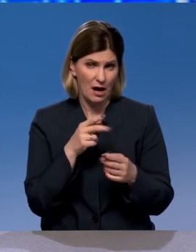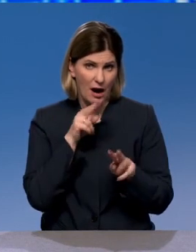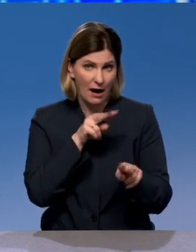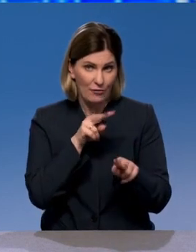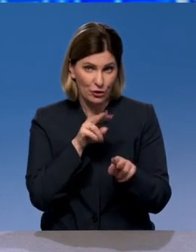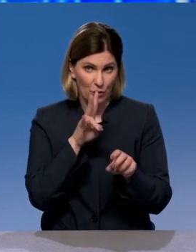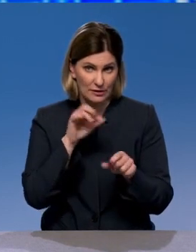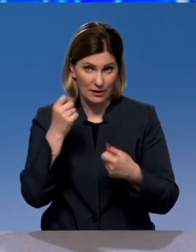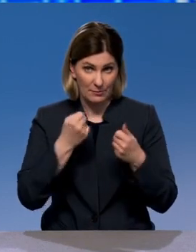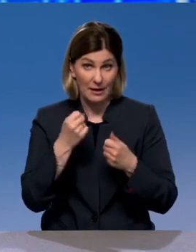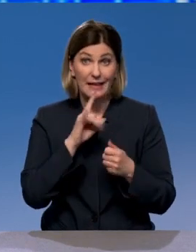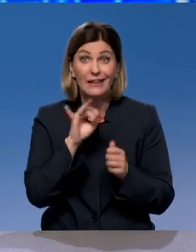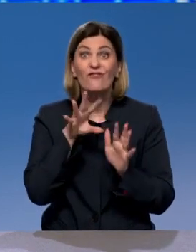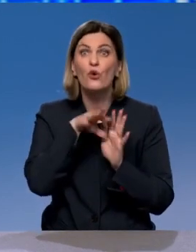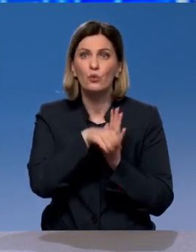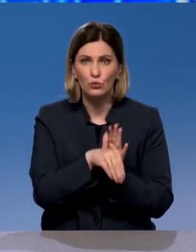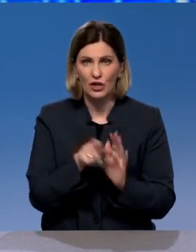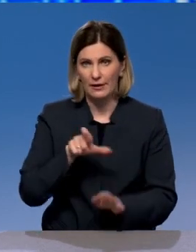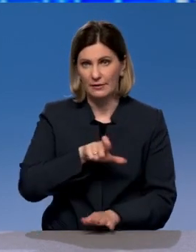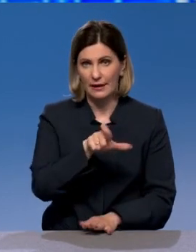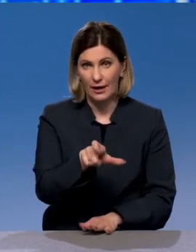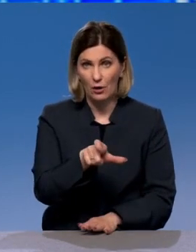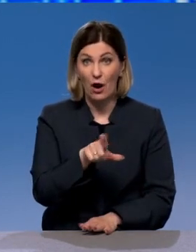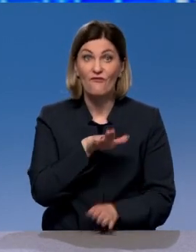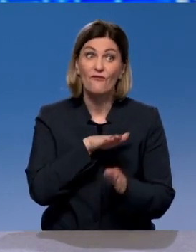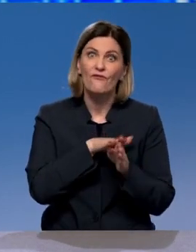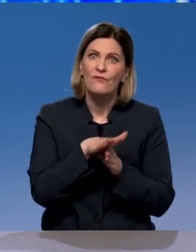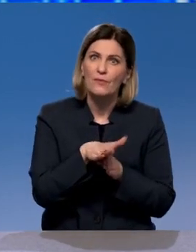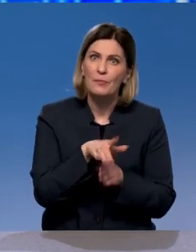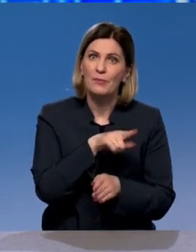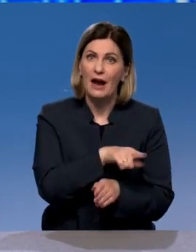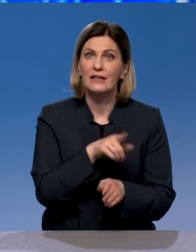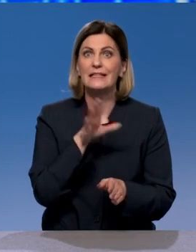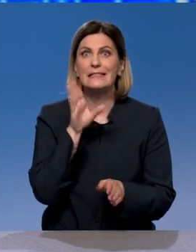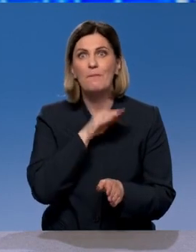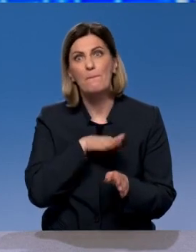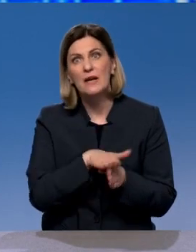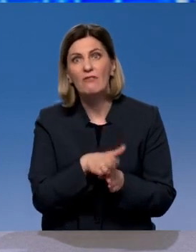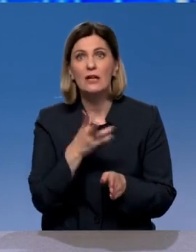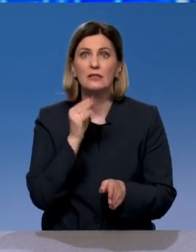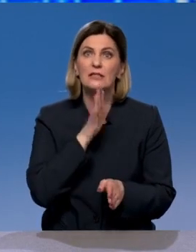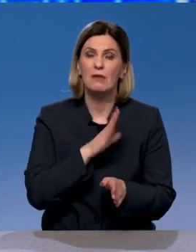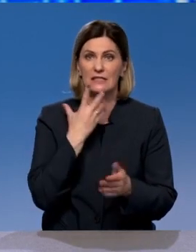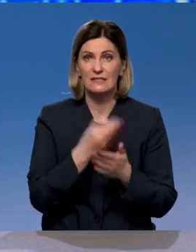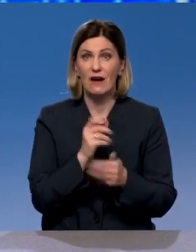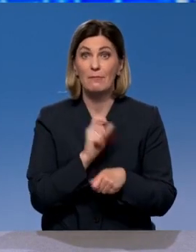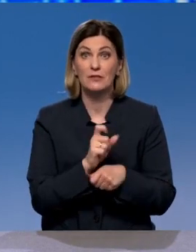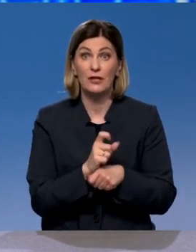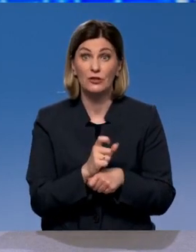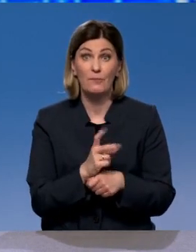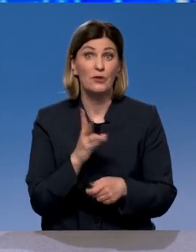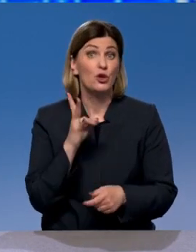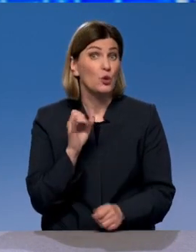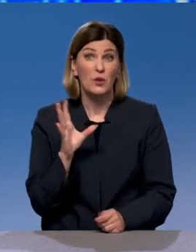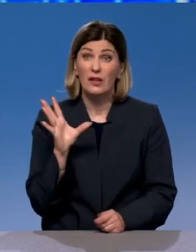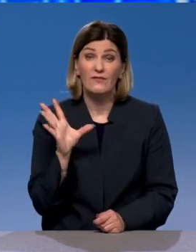числе контроль за дорогами. Справляется ли эта служба со своими задачами? Ну, наверное, не со всеми